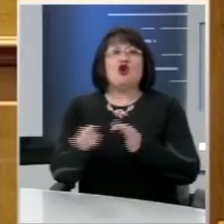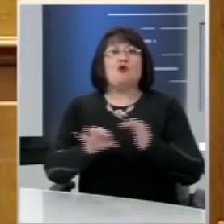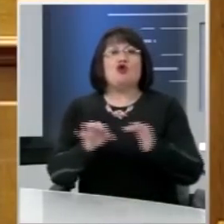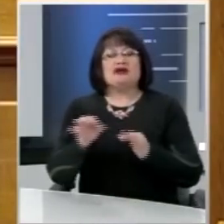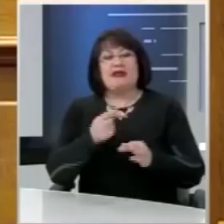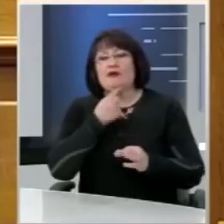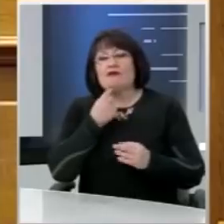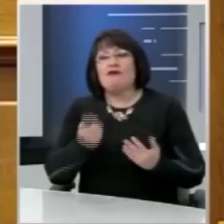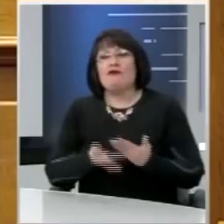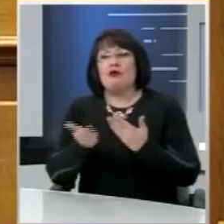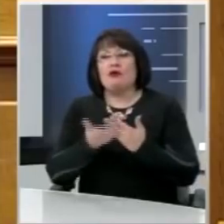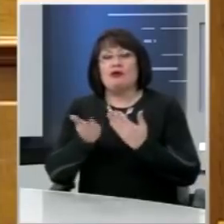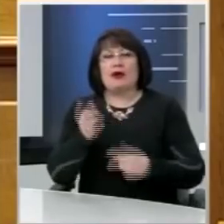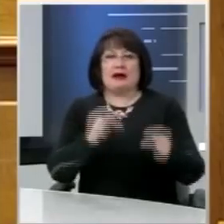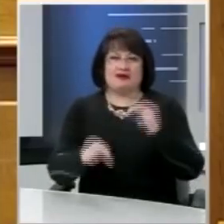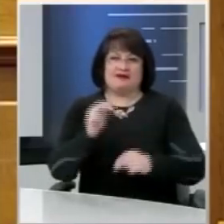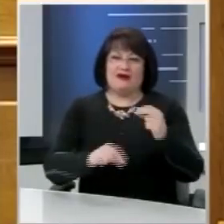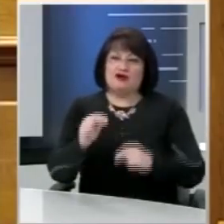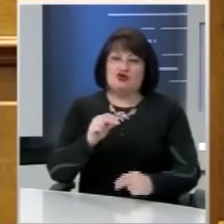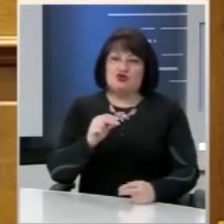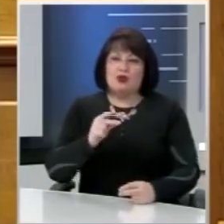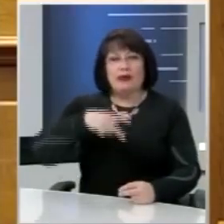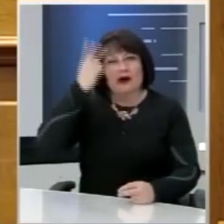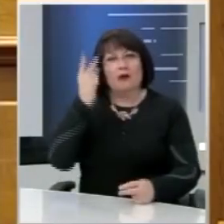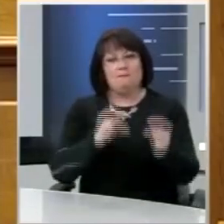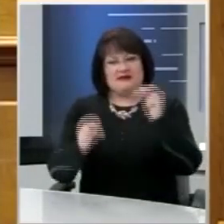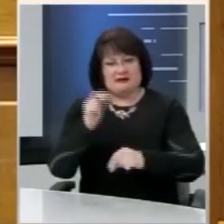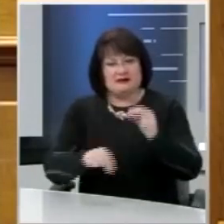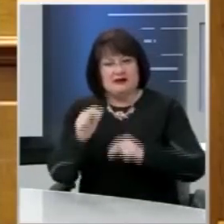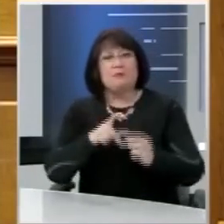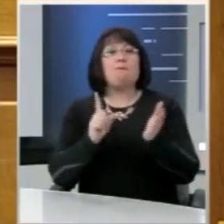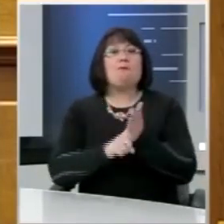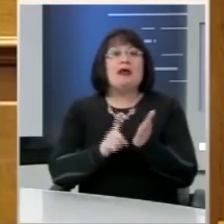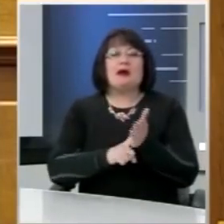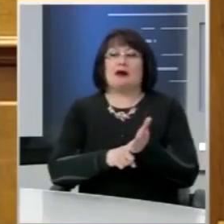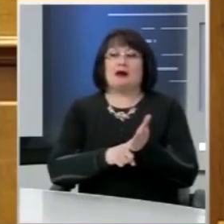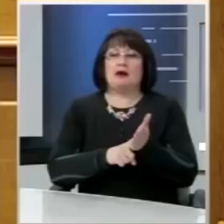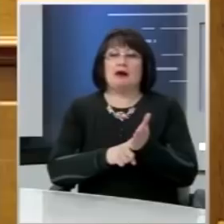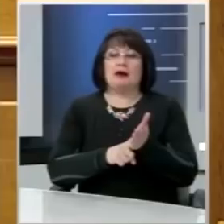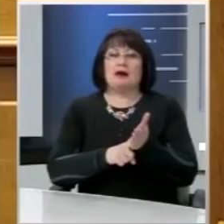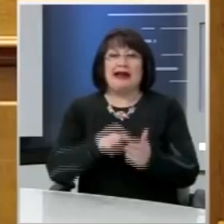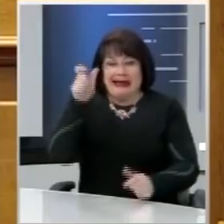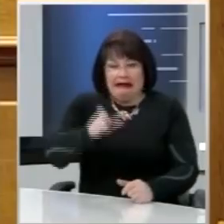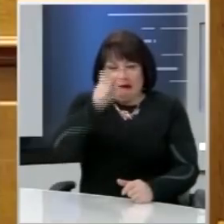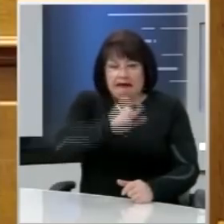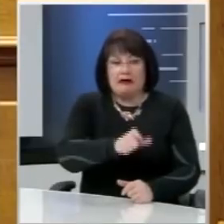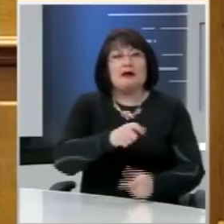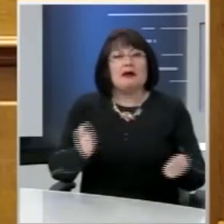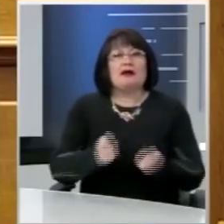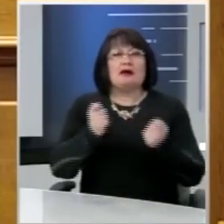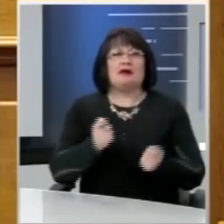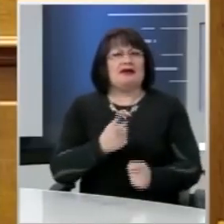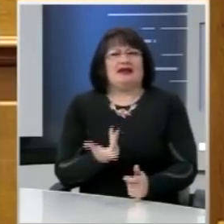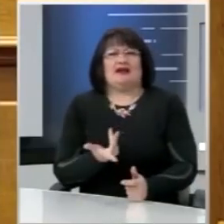όσον αφορά την άσκηση του εκλογικού τους δικαιώματος πρέπει να αξιοποιηθεί από τους ίδιους και για να